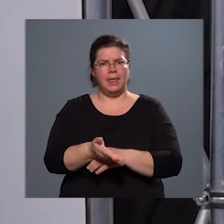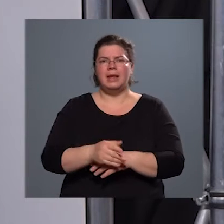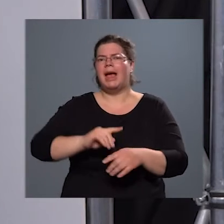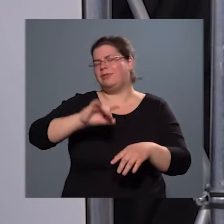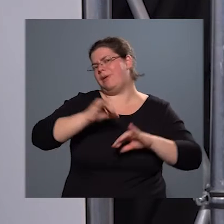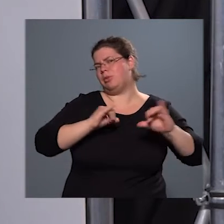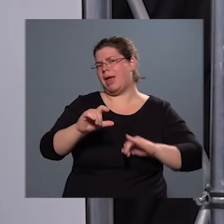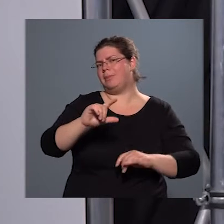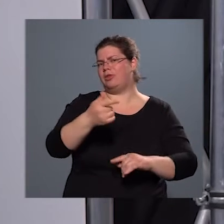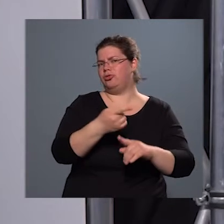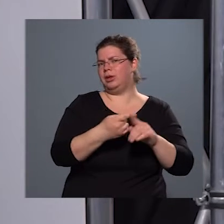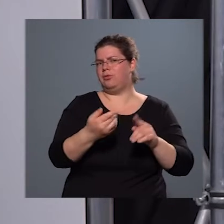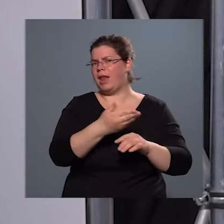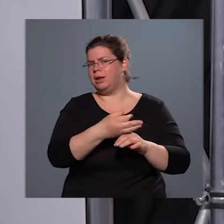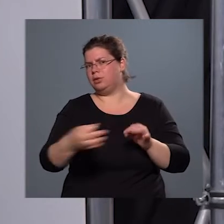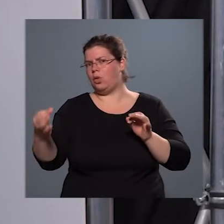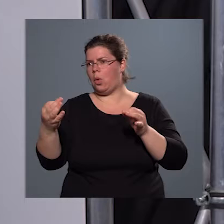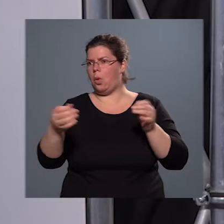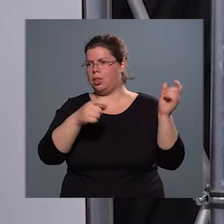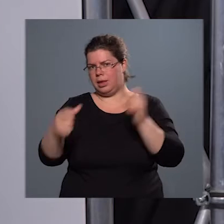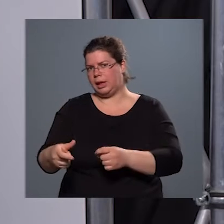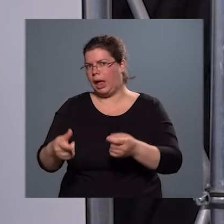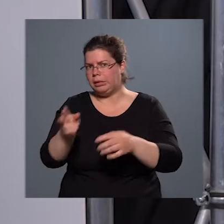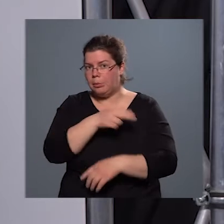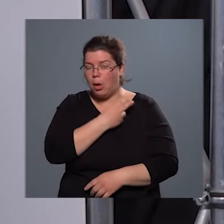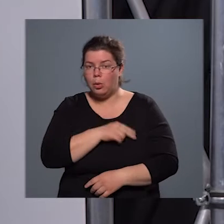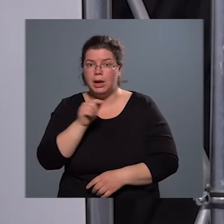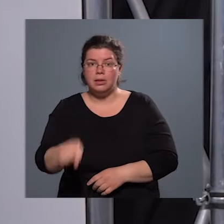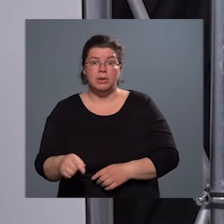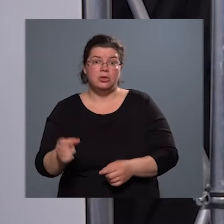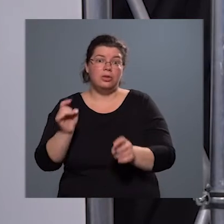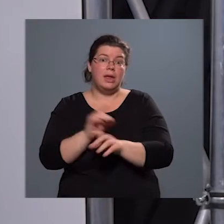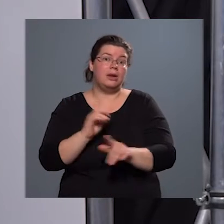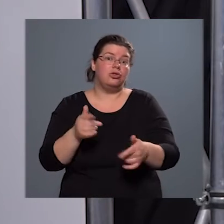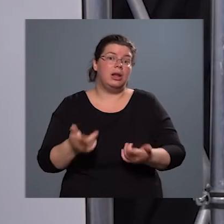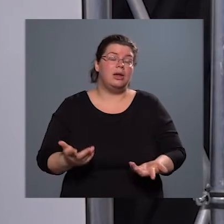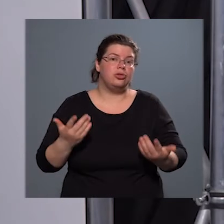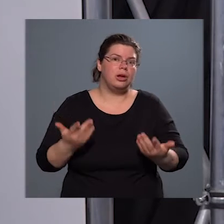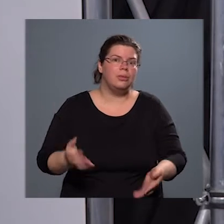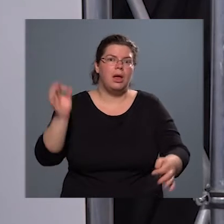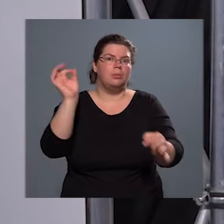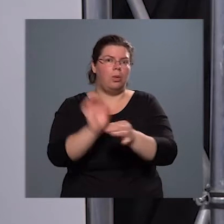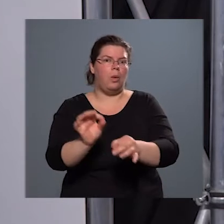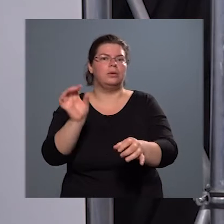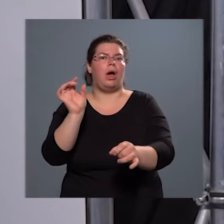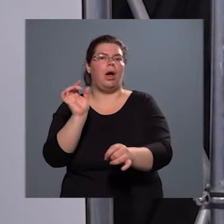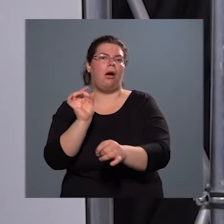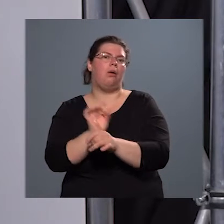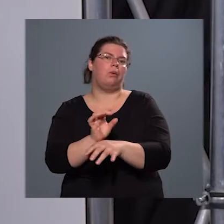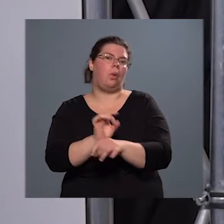felében érkeztem a kórházban, és úgymond szerencsétlenségemre, de pont a COVID-járvány